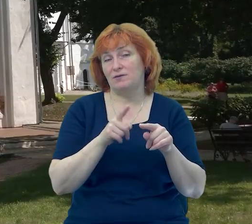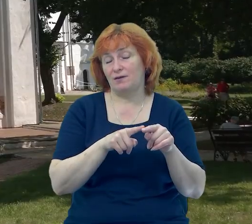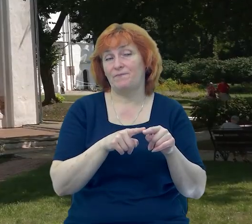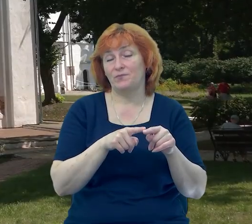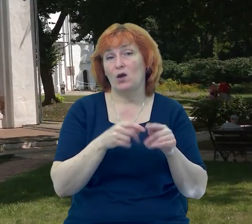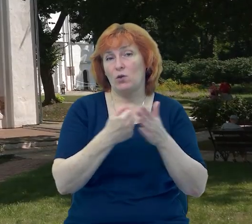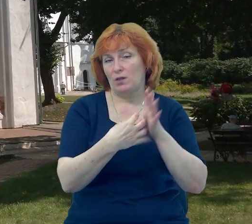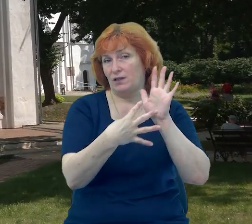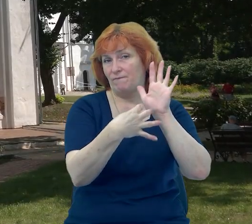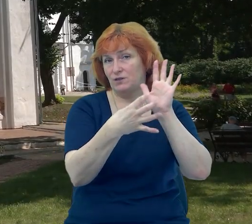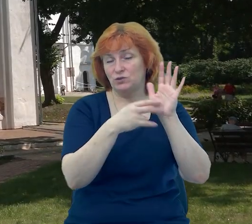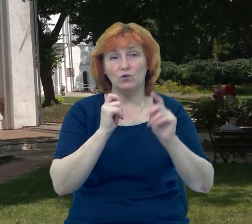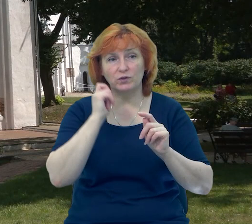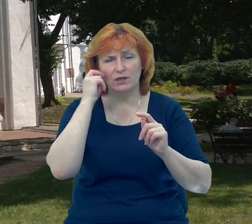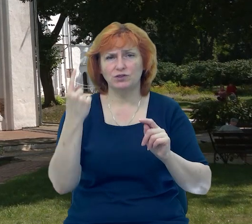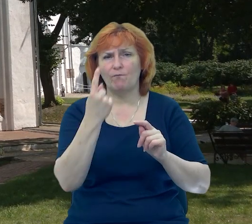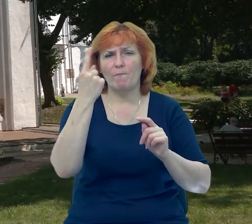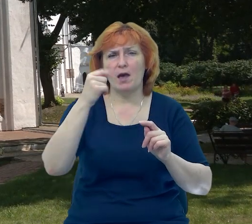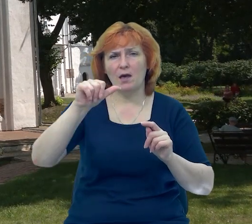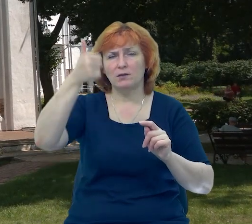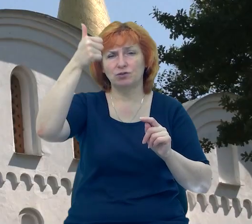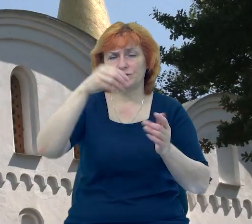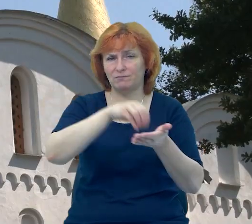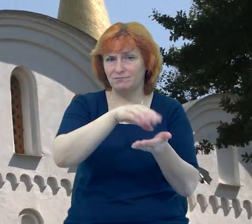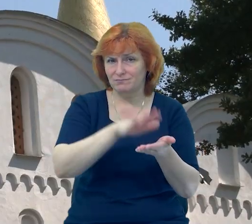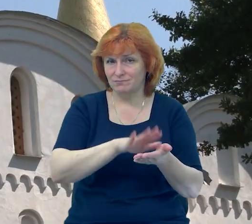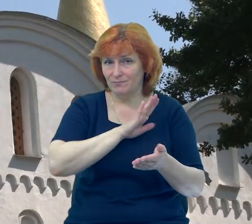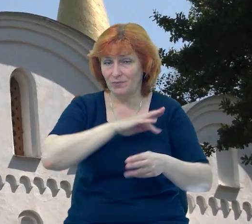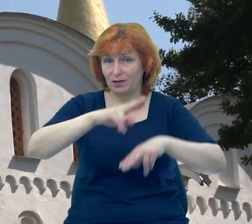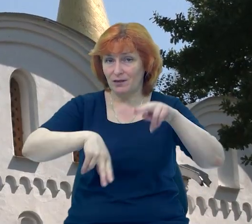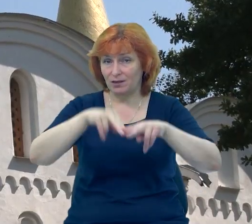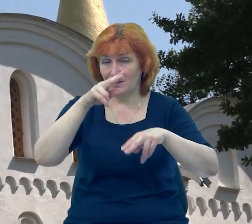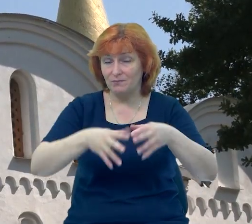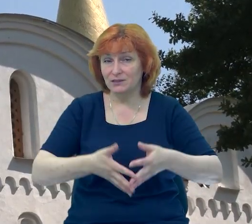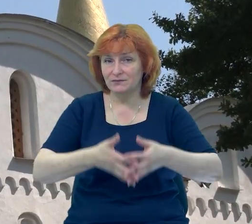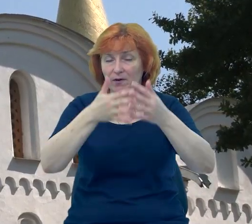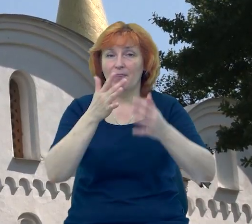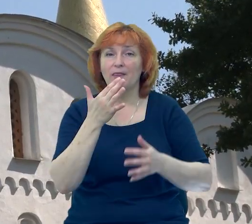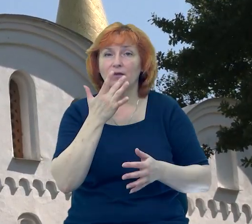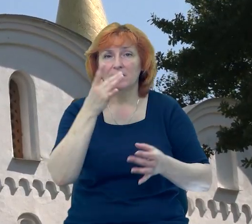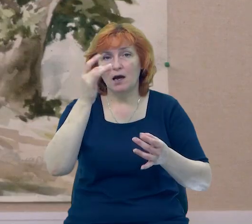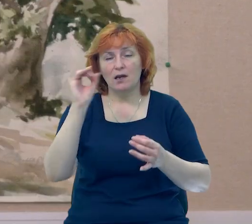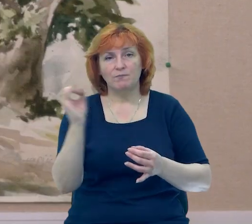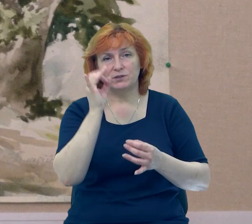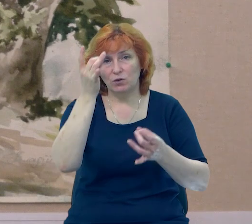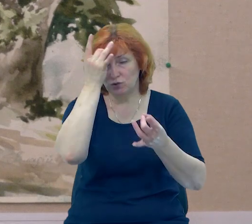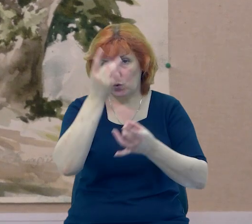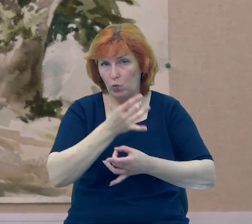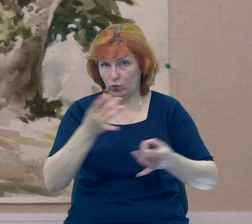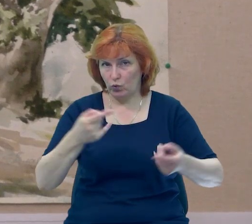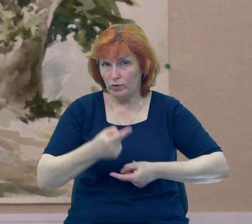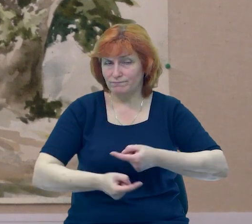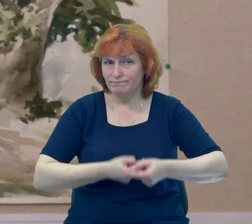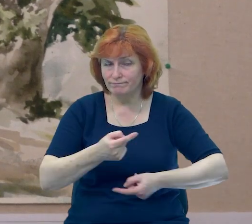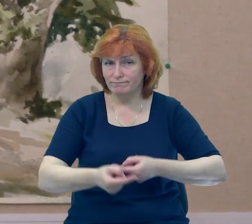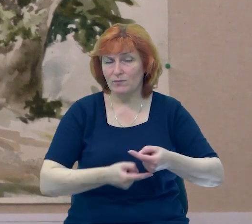До 900-річчя першої писемної згадки про Борисогліпський собор Національний архітектурно-історичний заповідник Чернігів стародавній оголосив